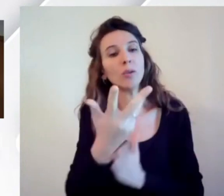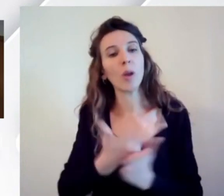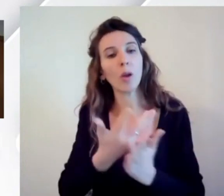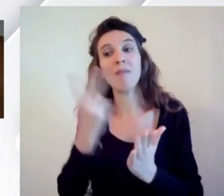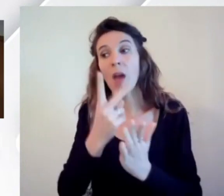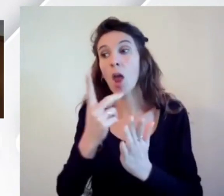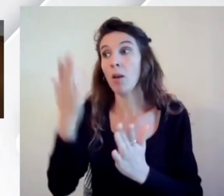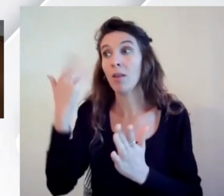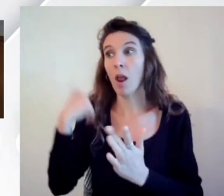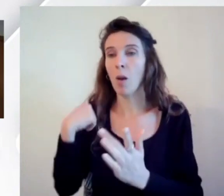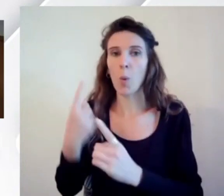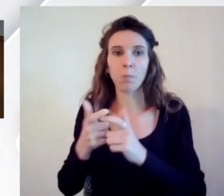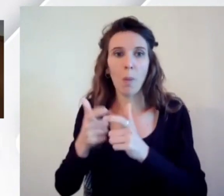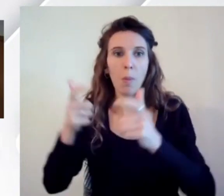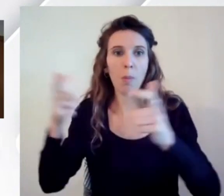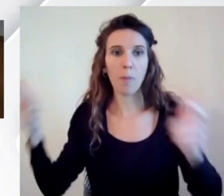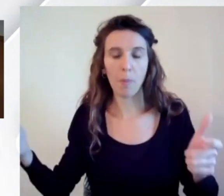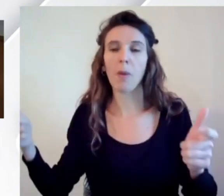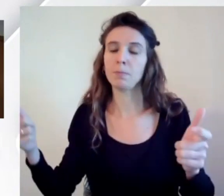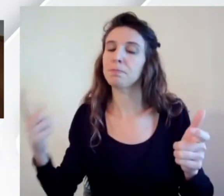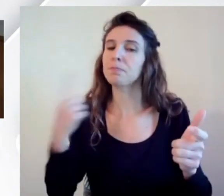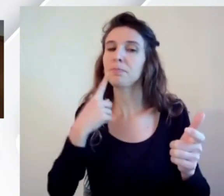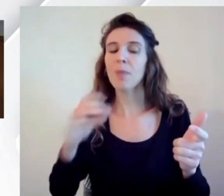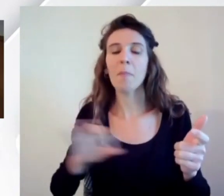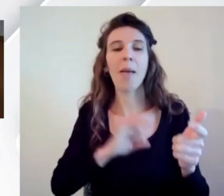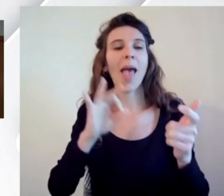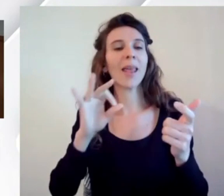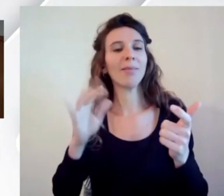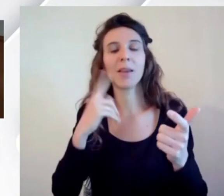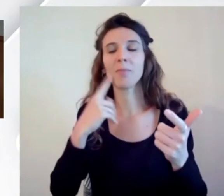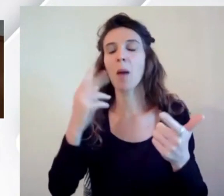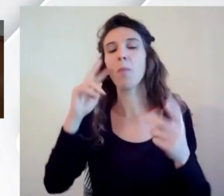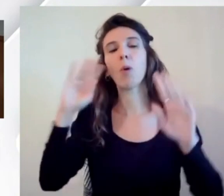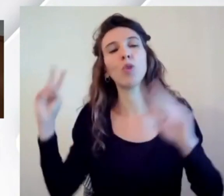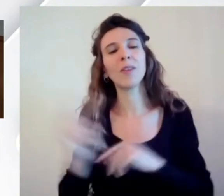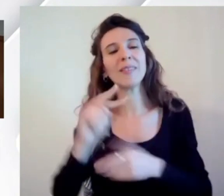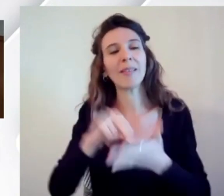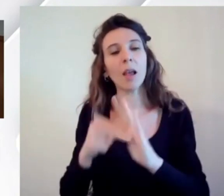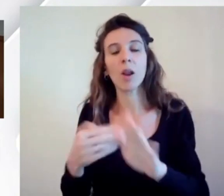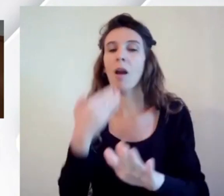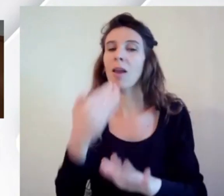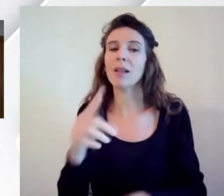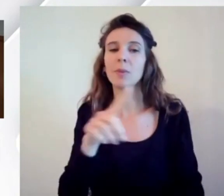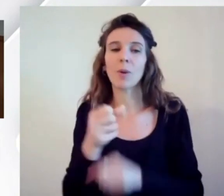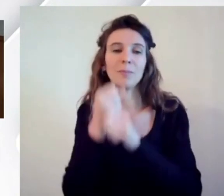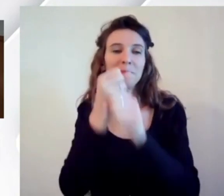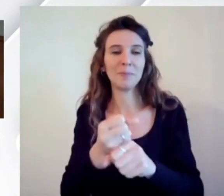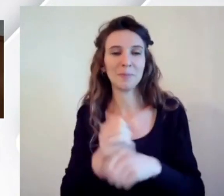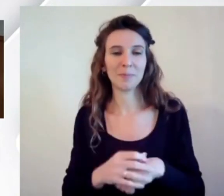diciamo oneri e onori a livello di normazione tecnica quindi Pasquale intanto grazie e ti lascio la parola